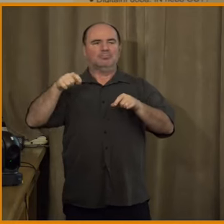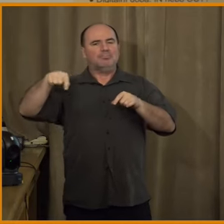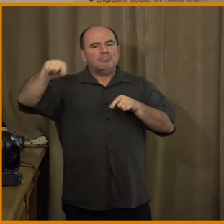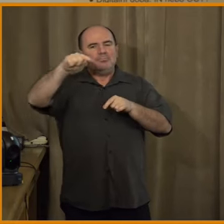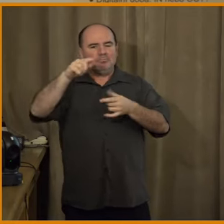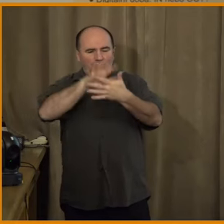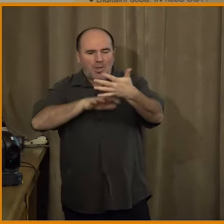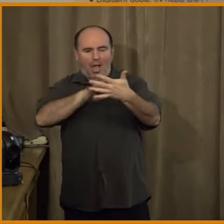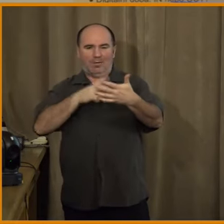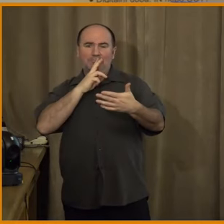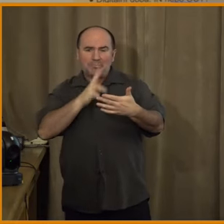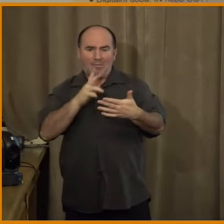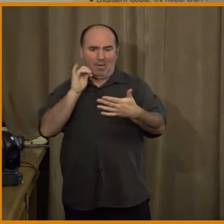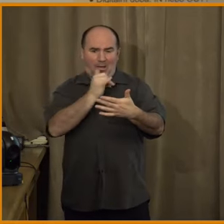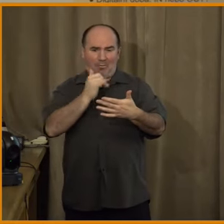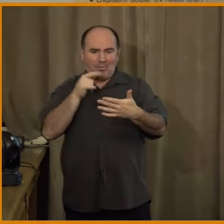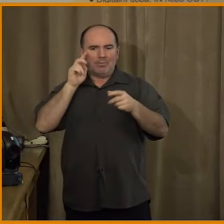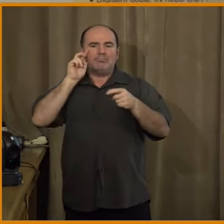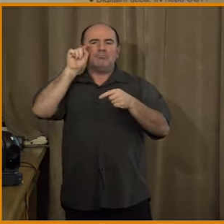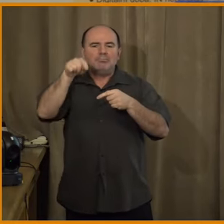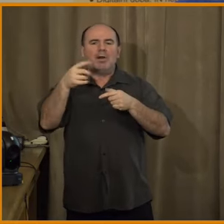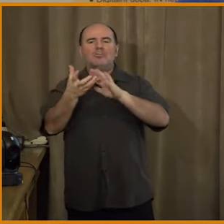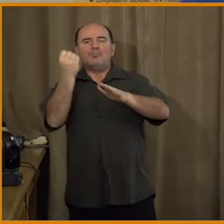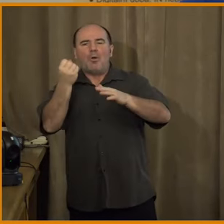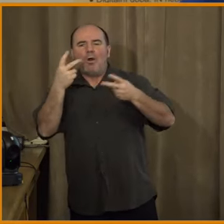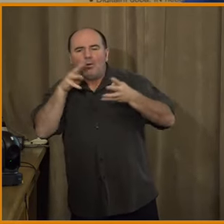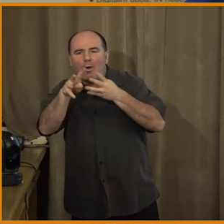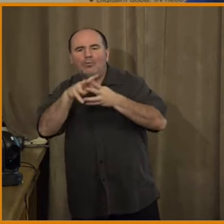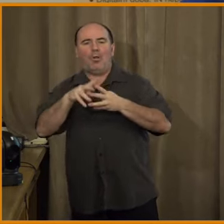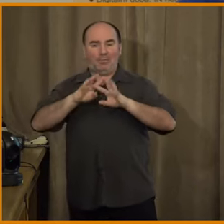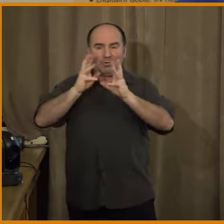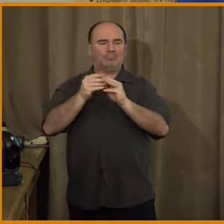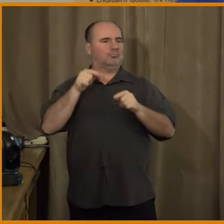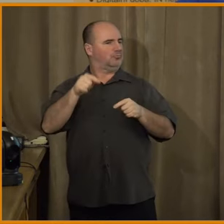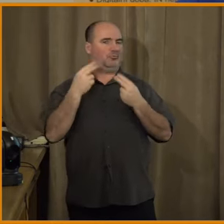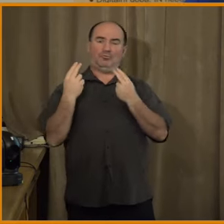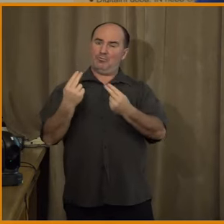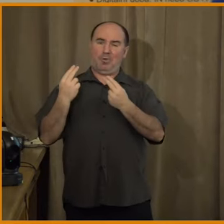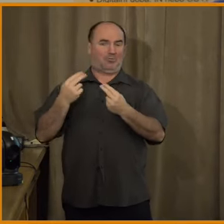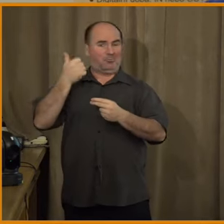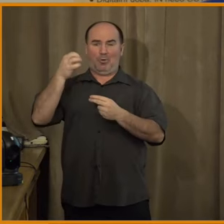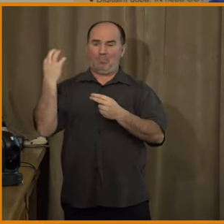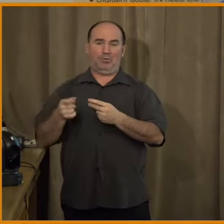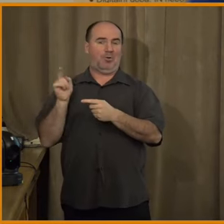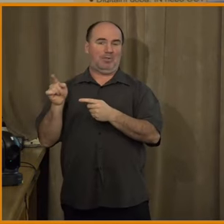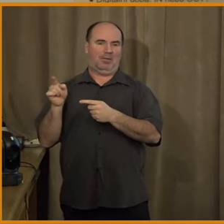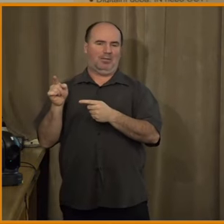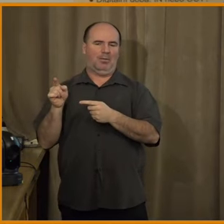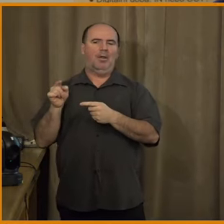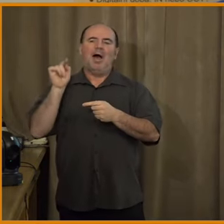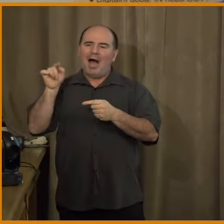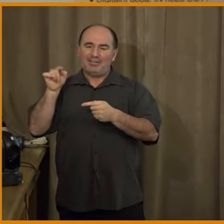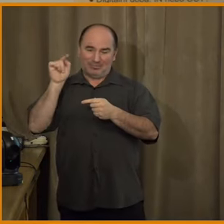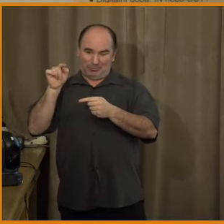potřebujeme k životu v moderní společnosti obecně, ale není to pro mě absolutně řešení jako by problému dezinformací,